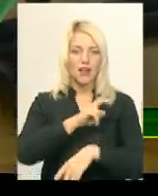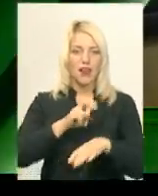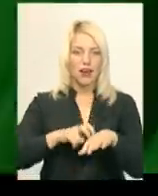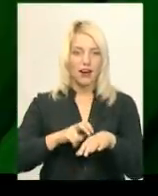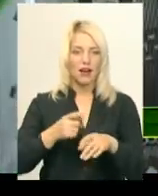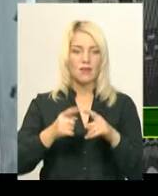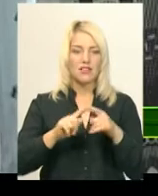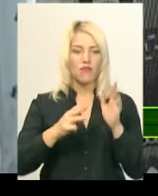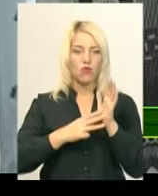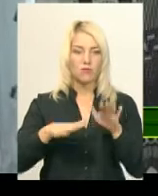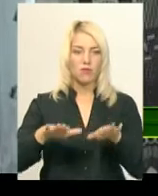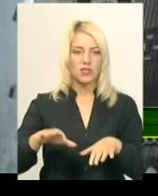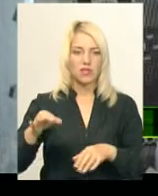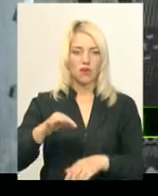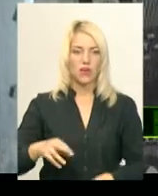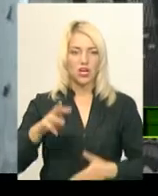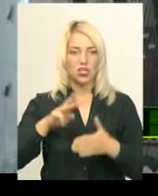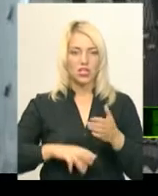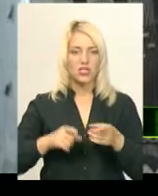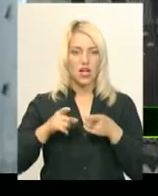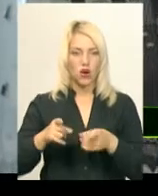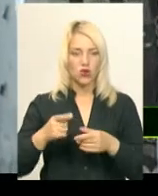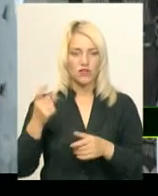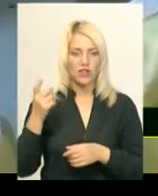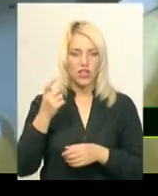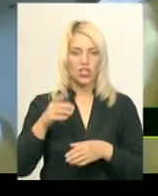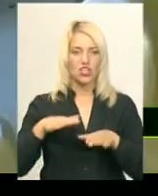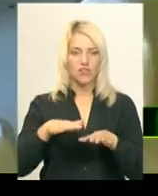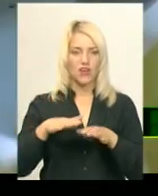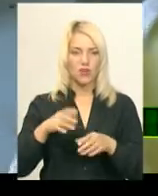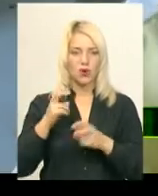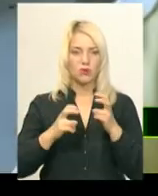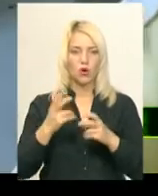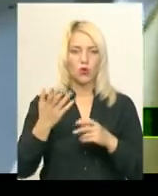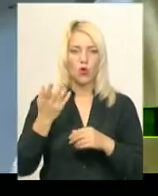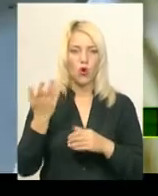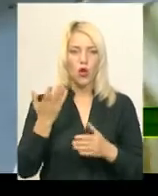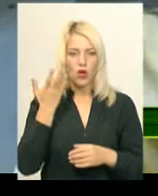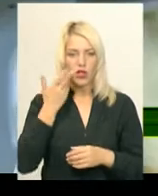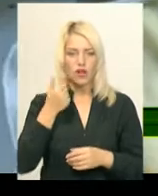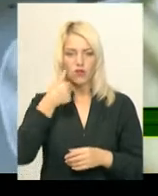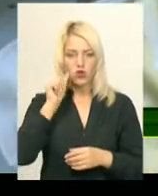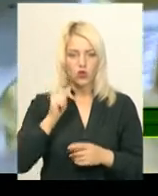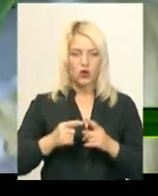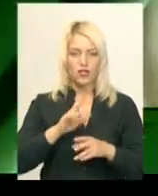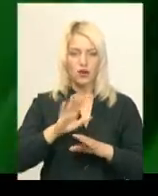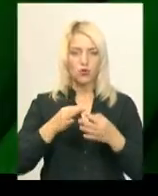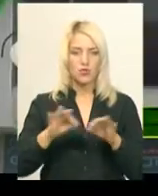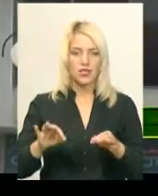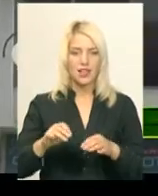в області. Штраф загрожує власнику Хмельницького швейного підприємства, куди вчора охорона не пустила чотирьох інспекторів держпраці.